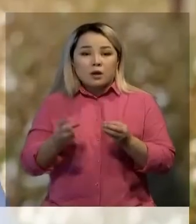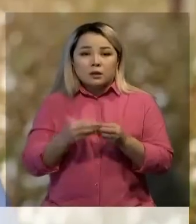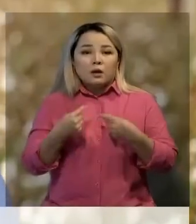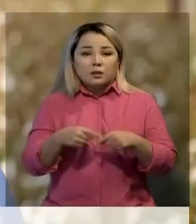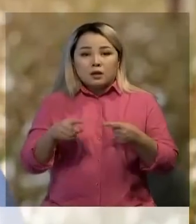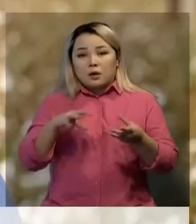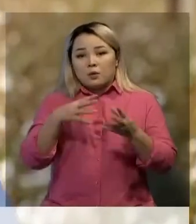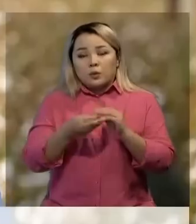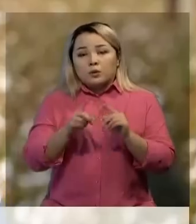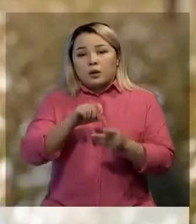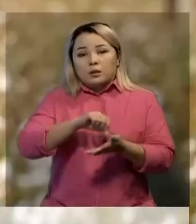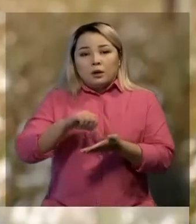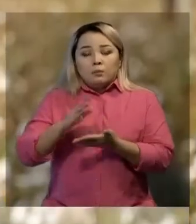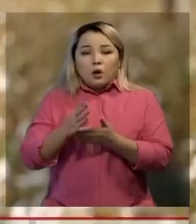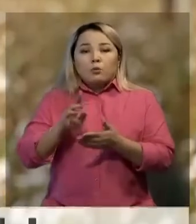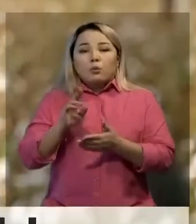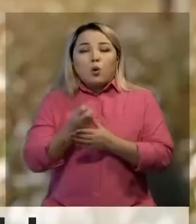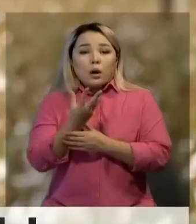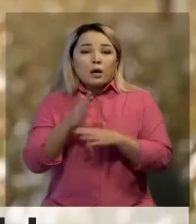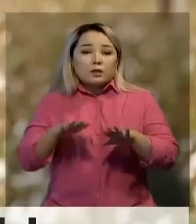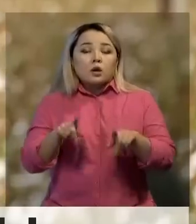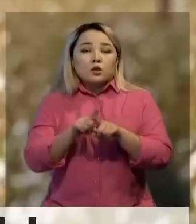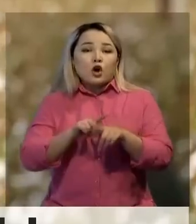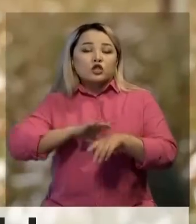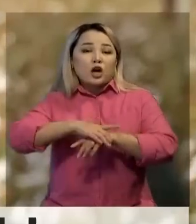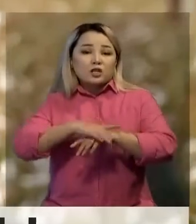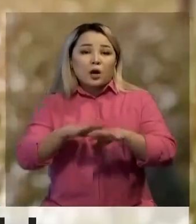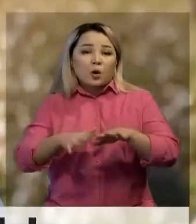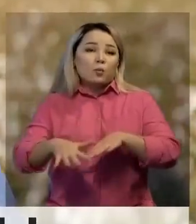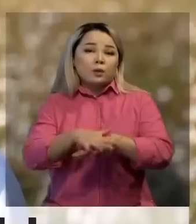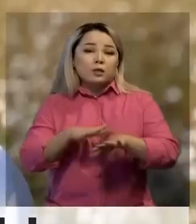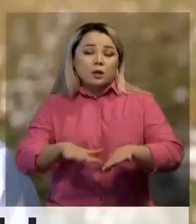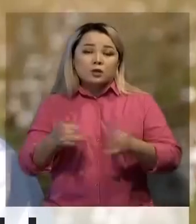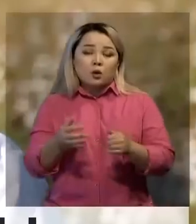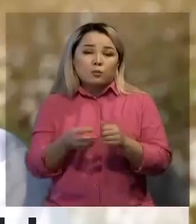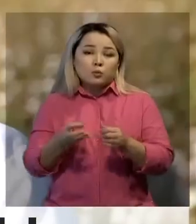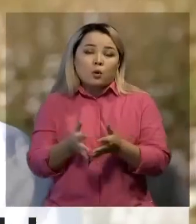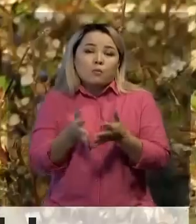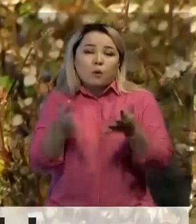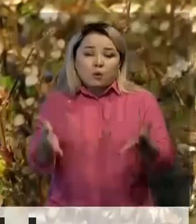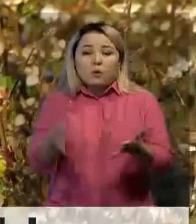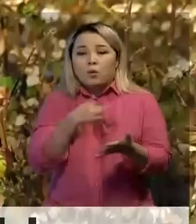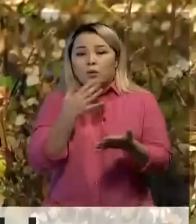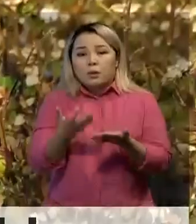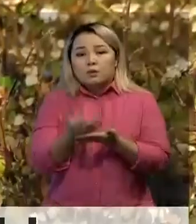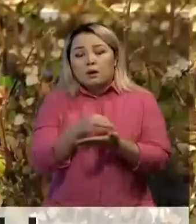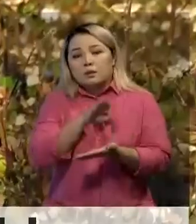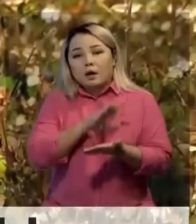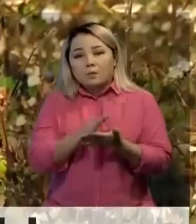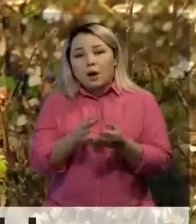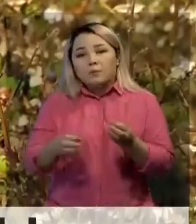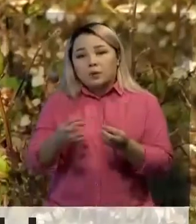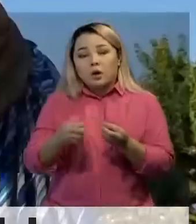имаққа бейімделіп кетпейді. Бұқарада өзіндік сұрб өсет, тәшкен ұлысындағы алқаптар мол өнім береді. Өзбекистанда мақта